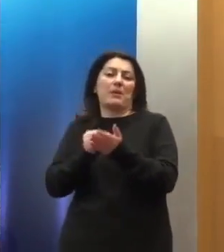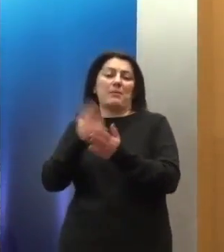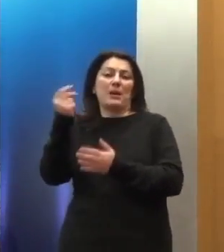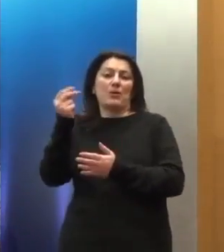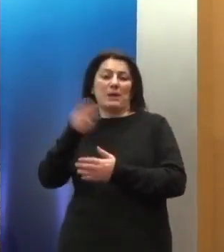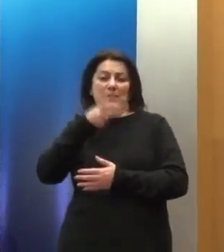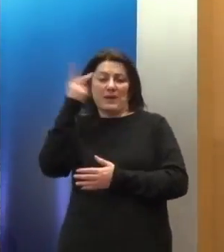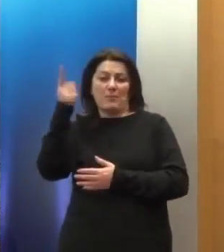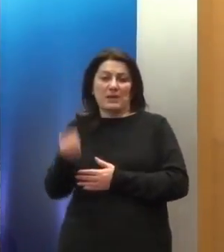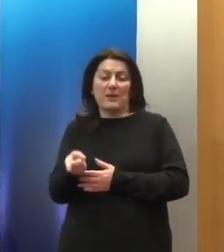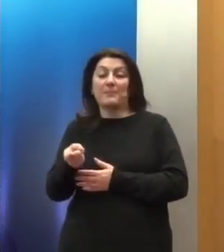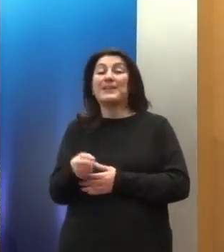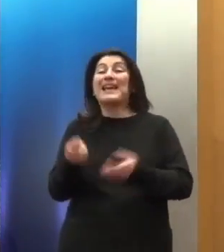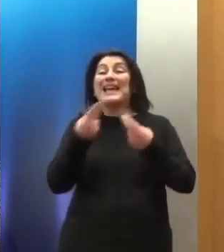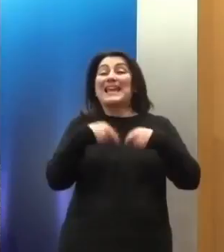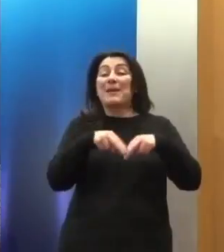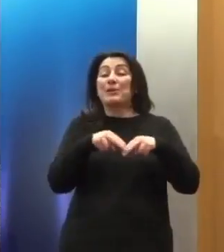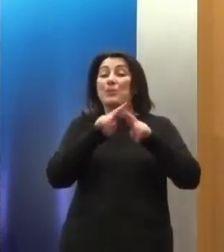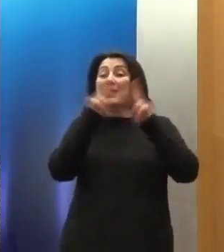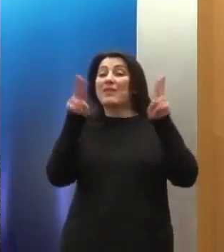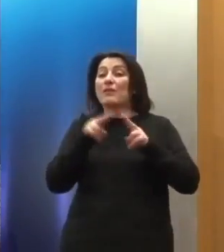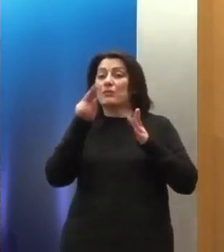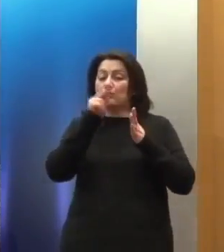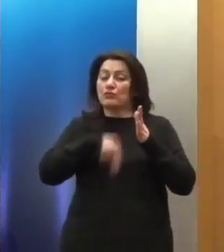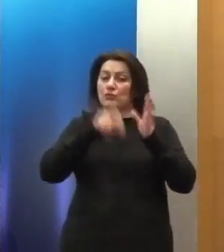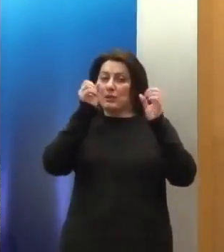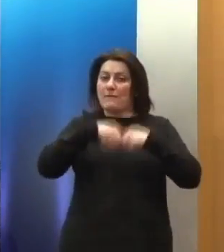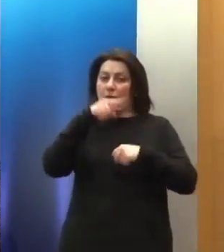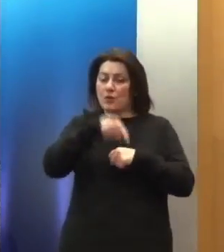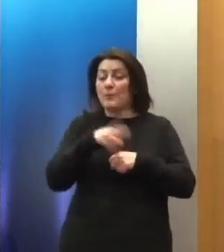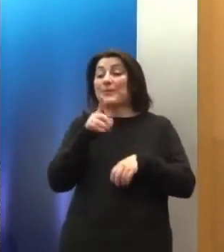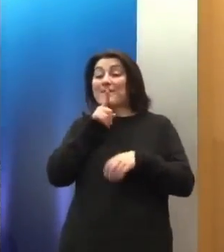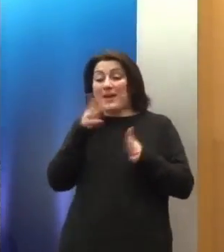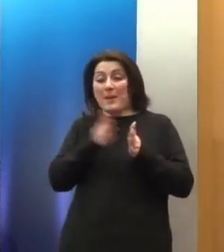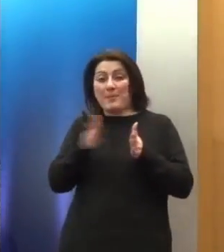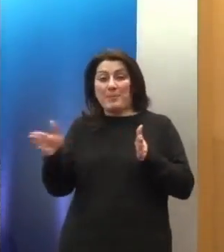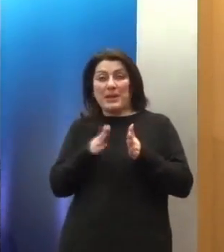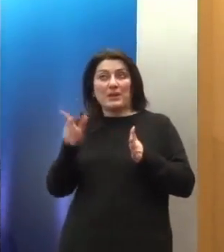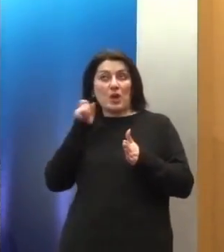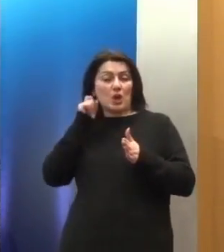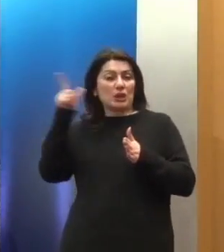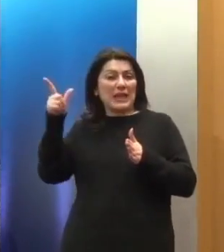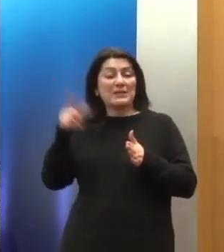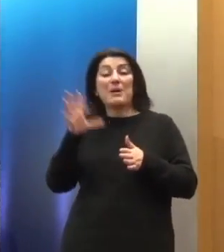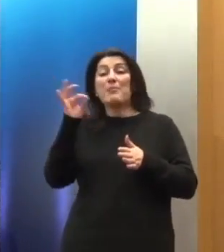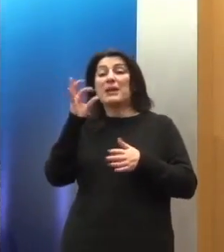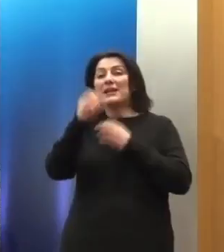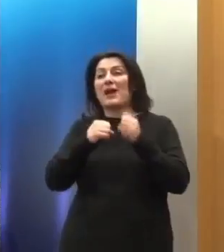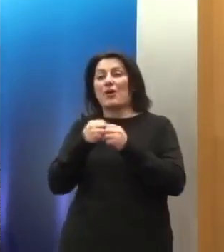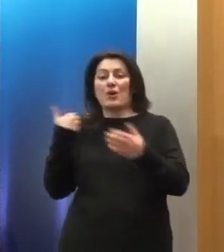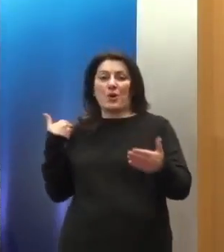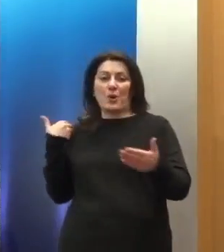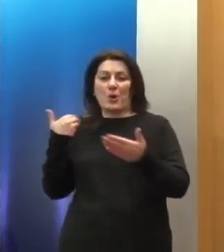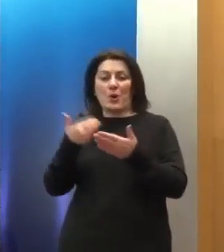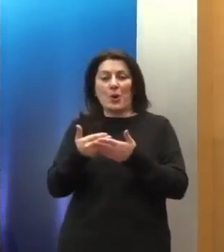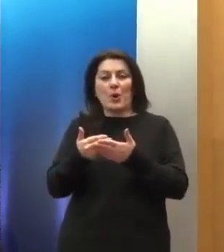Η Επιτροπή του Διεθνού Συμφώνου τώρα, επειδή ακριβώς αυτή την περίοδο γιορτάζαμε και τα 50 χρόνια της